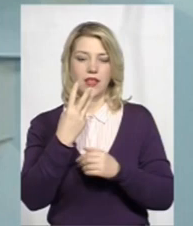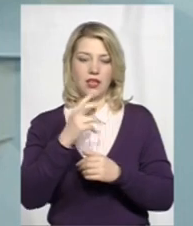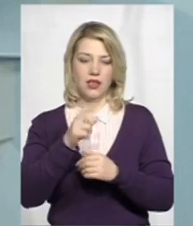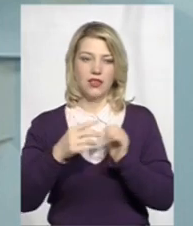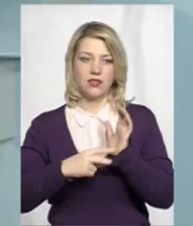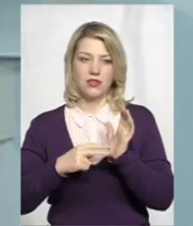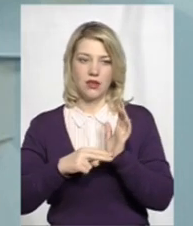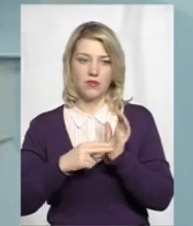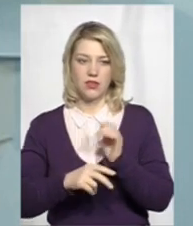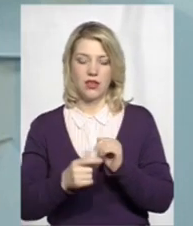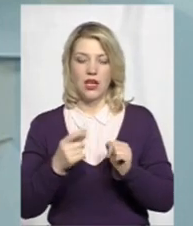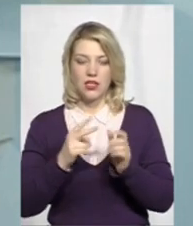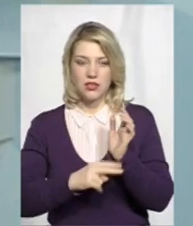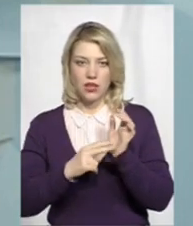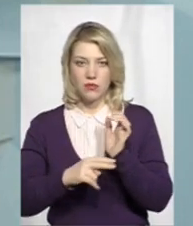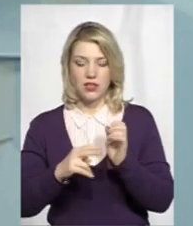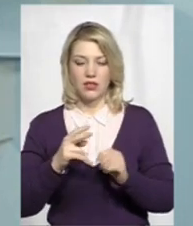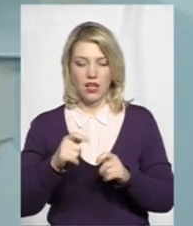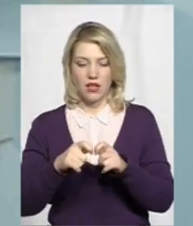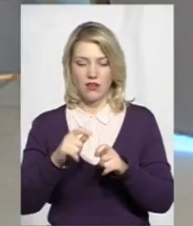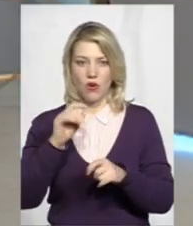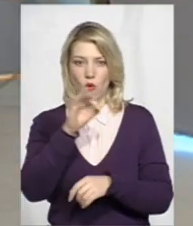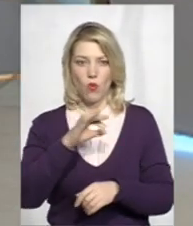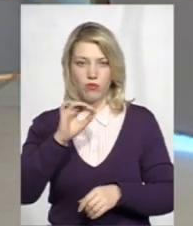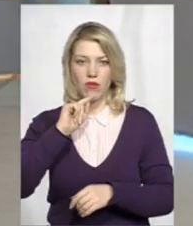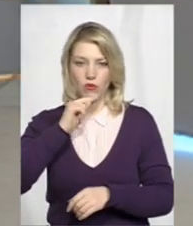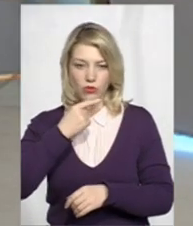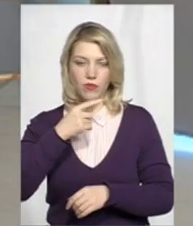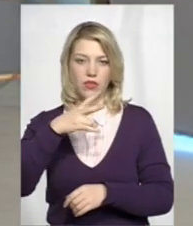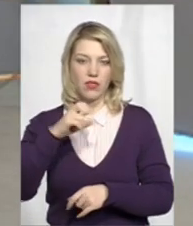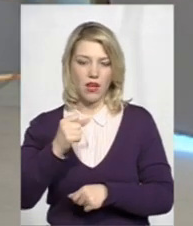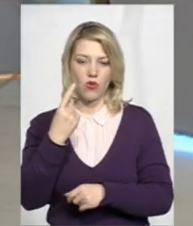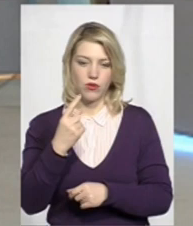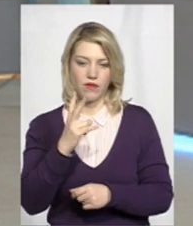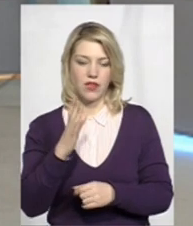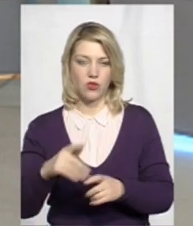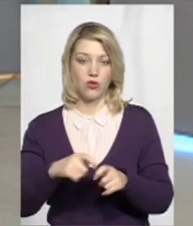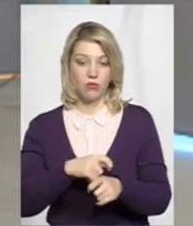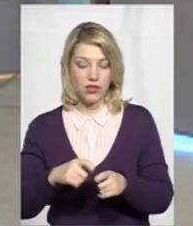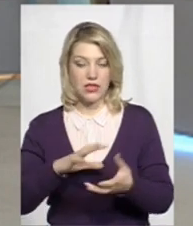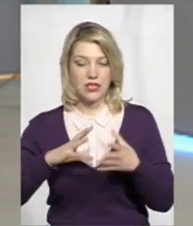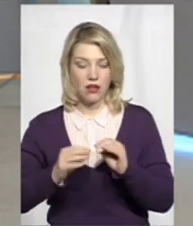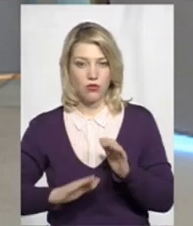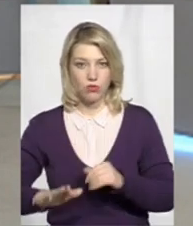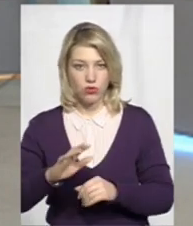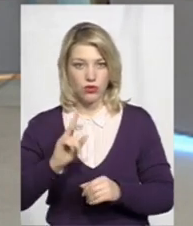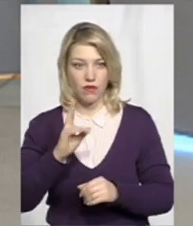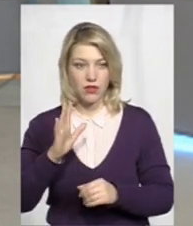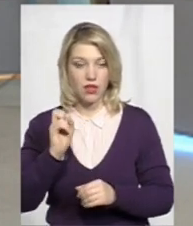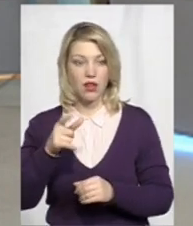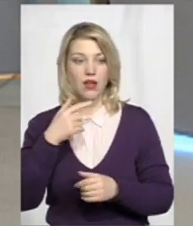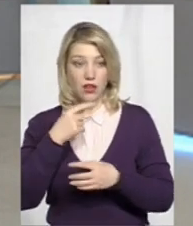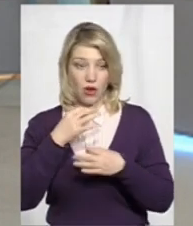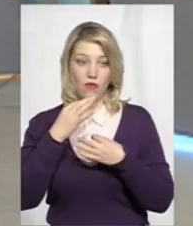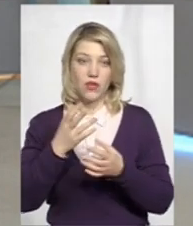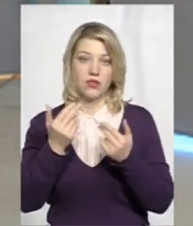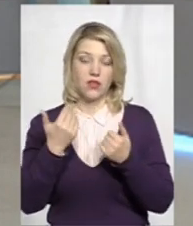копійок на одному квадратному метрі загальної площі квартири. Тому, як я вже говорила,